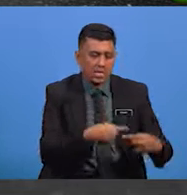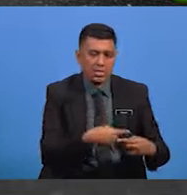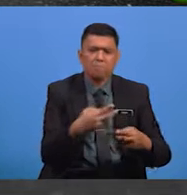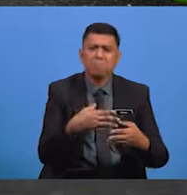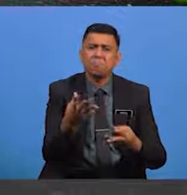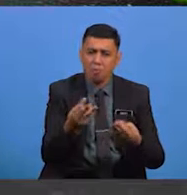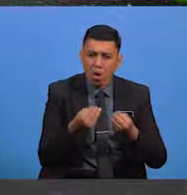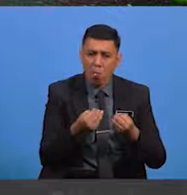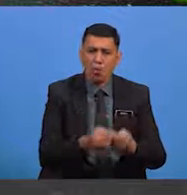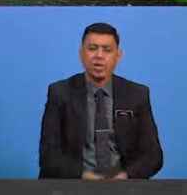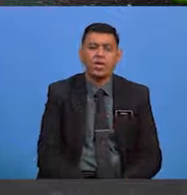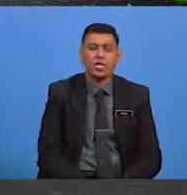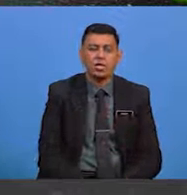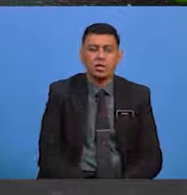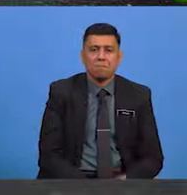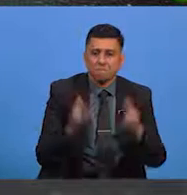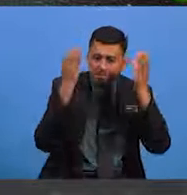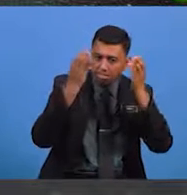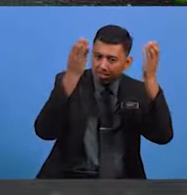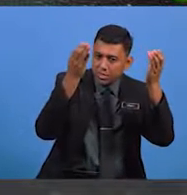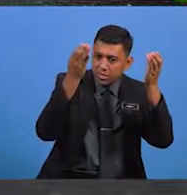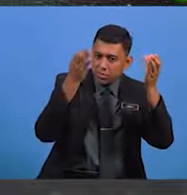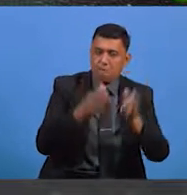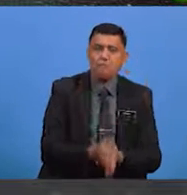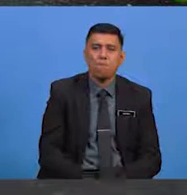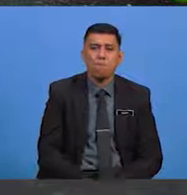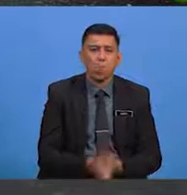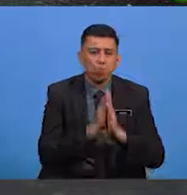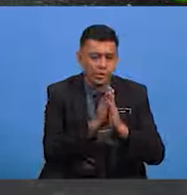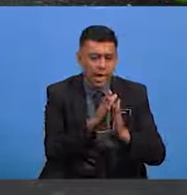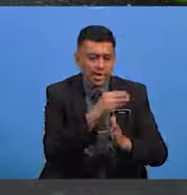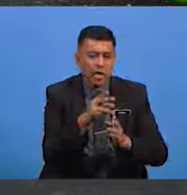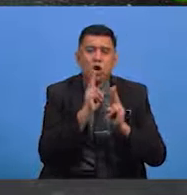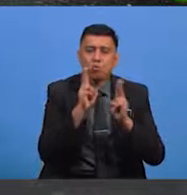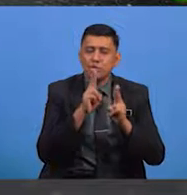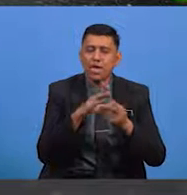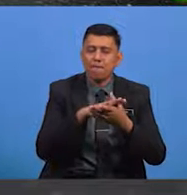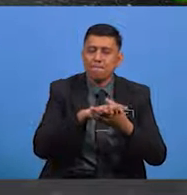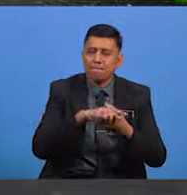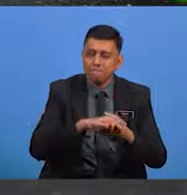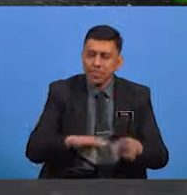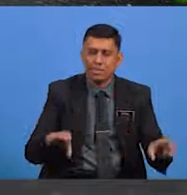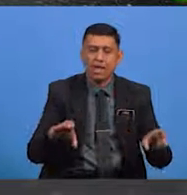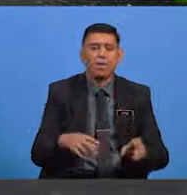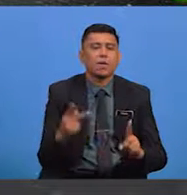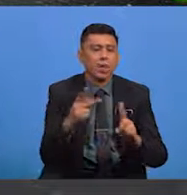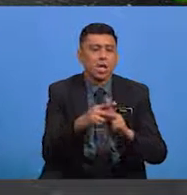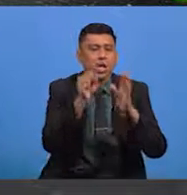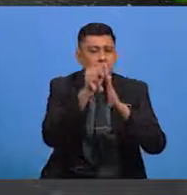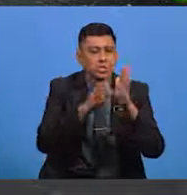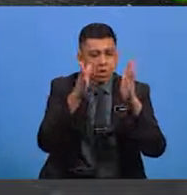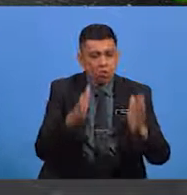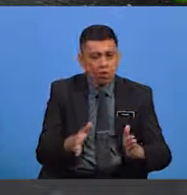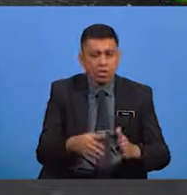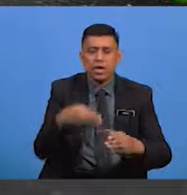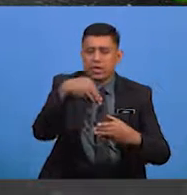Seperti sanjungan, pemujaan dan ucapan selamat Kepada seseorang dalam